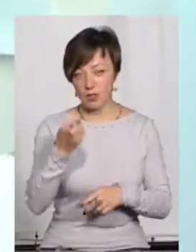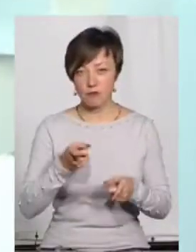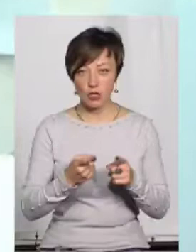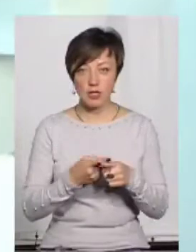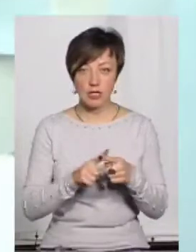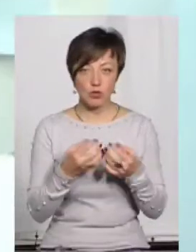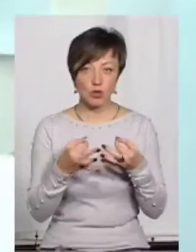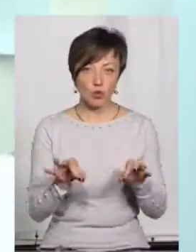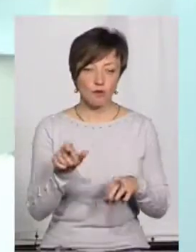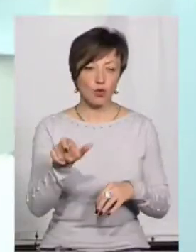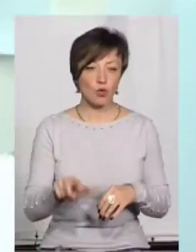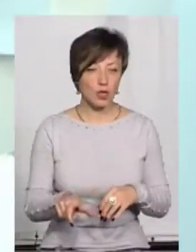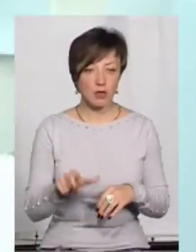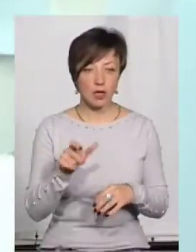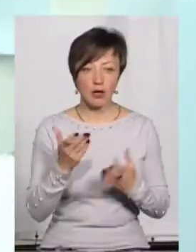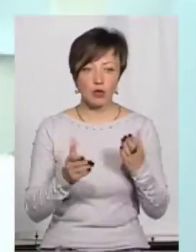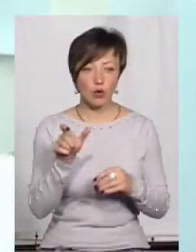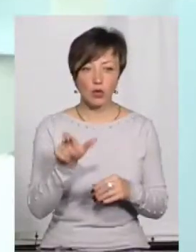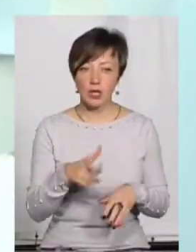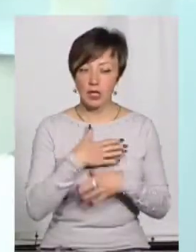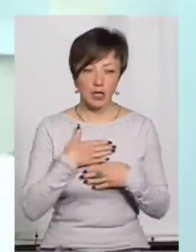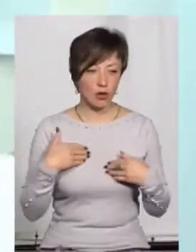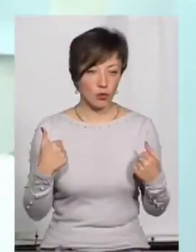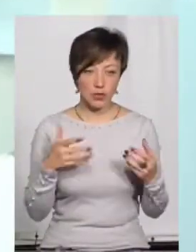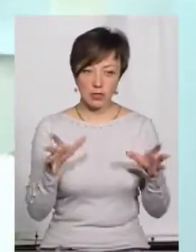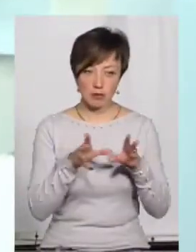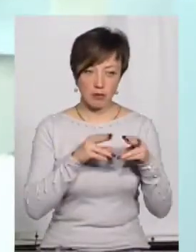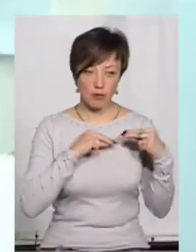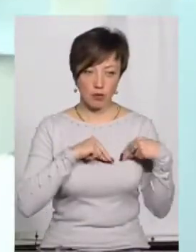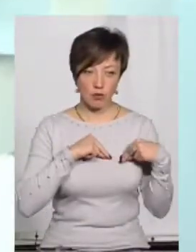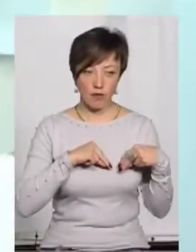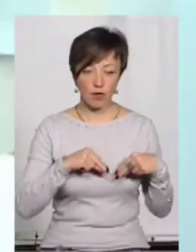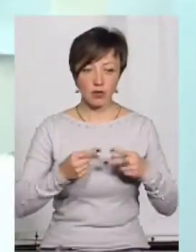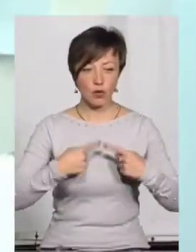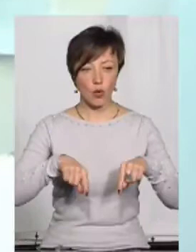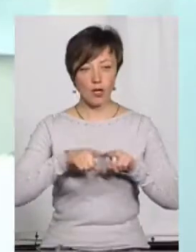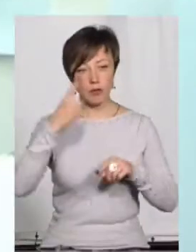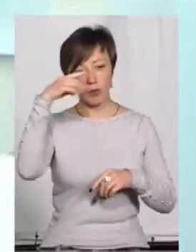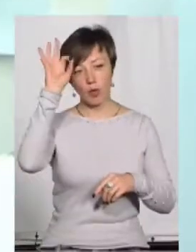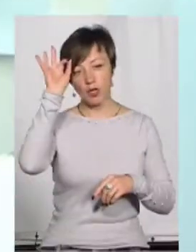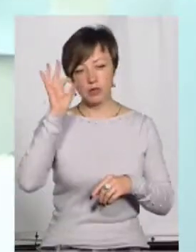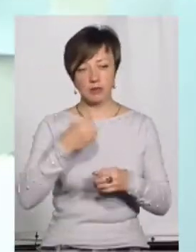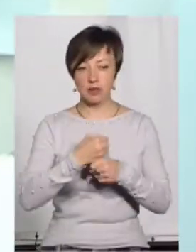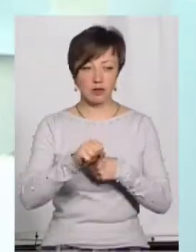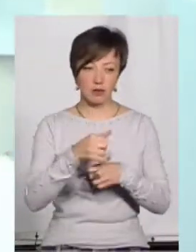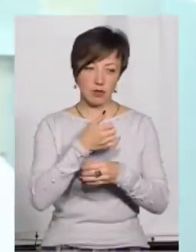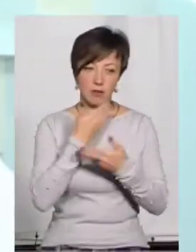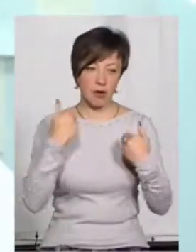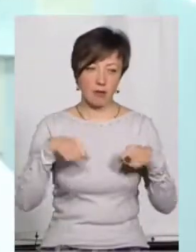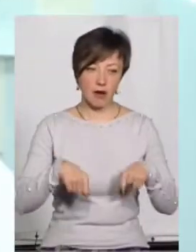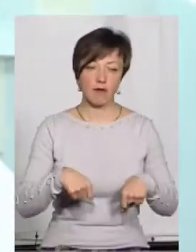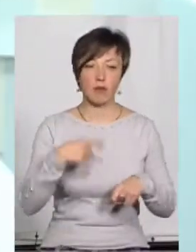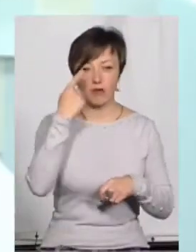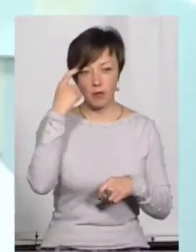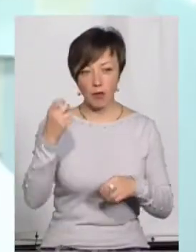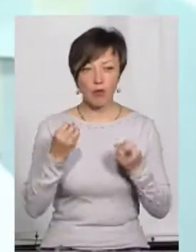звичайно, це з дозволу людини, тому що якщо людина не бажає співпрацювати з органами поліції, то ми просто не маємо.